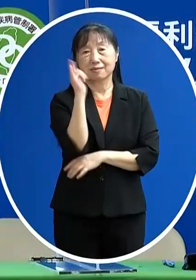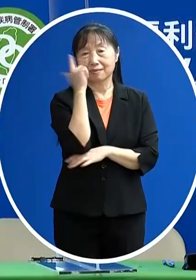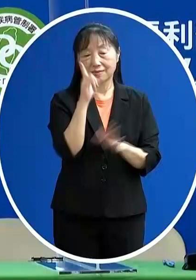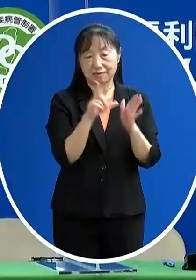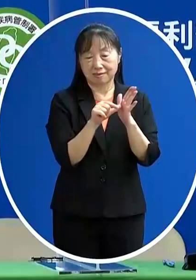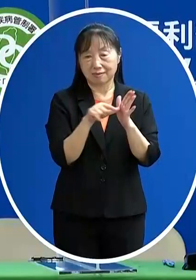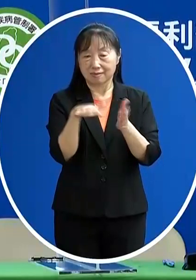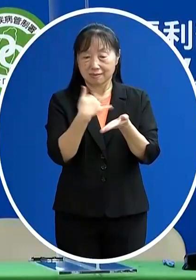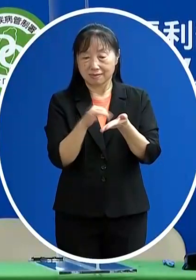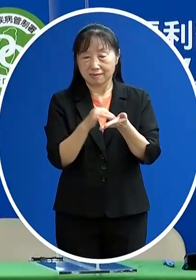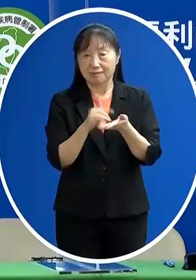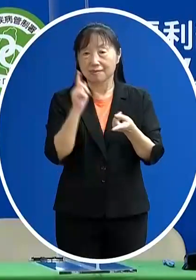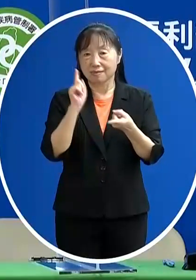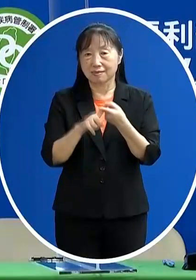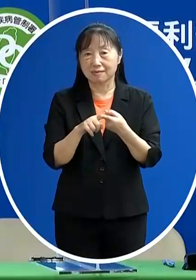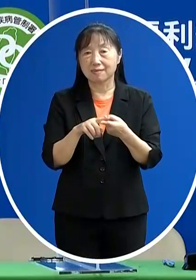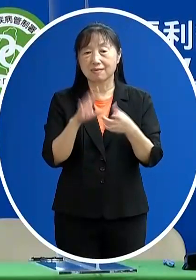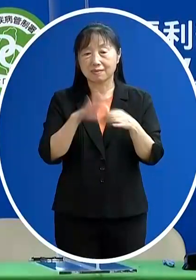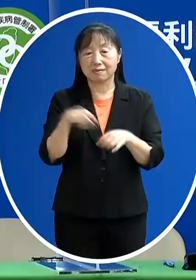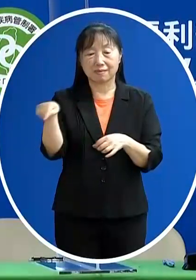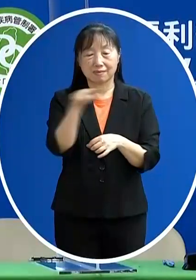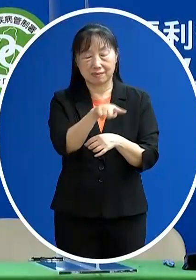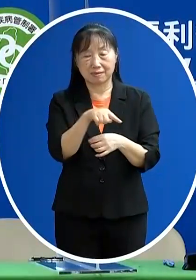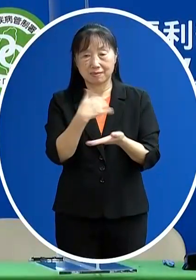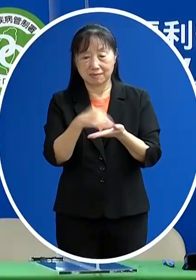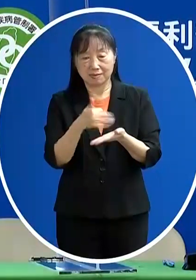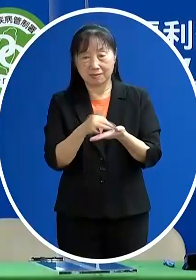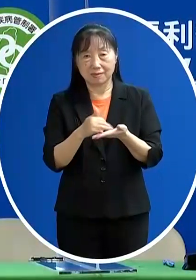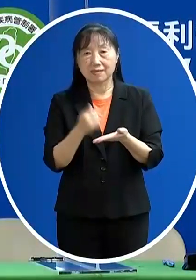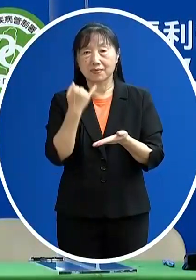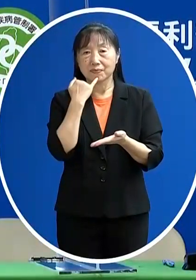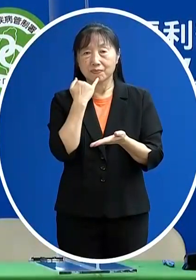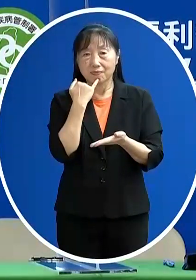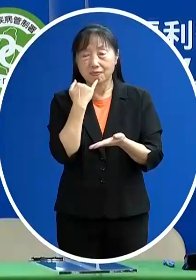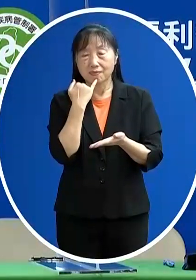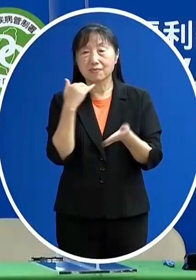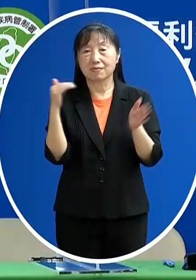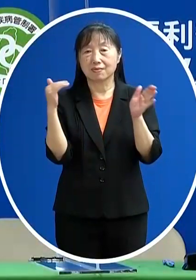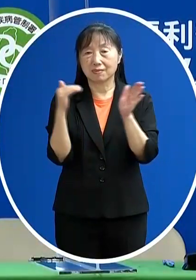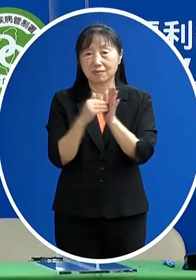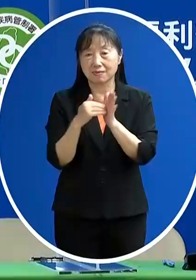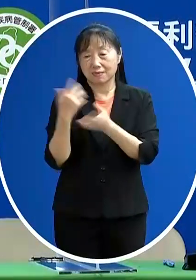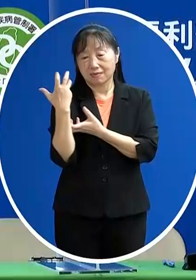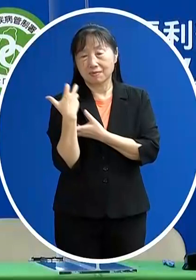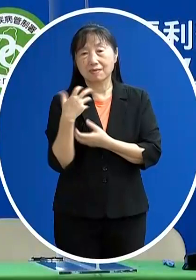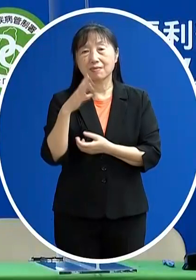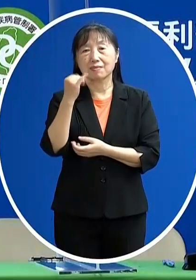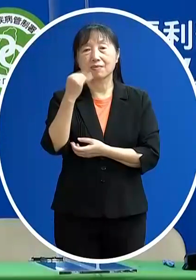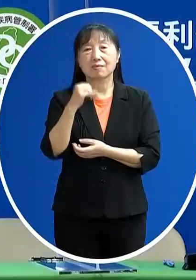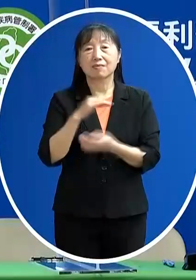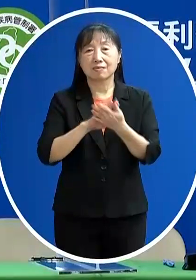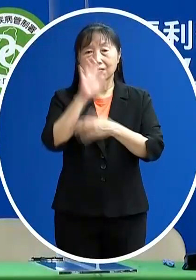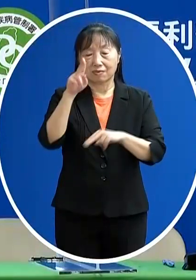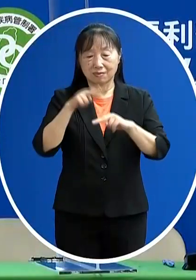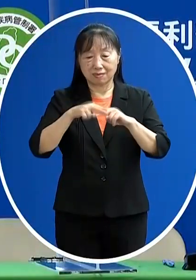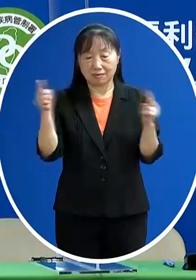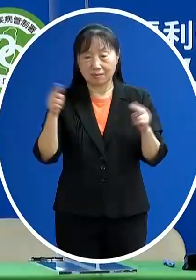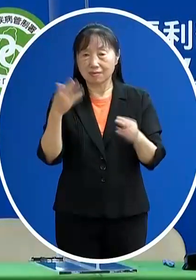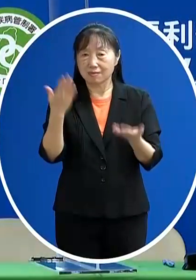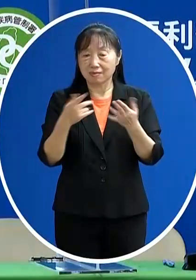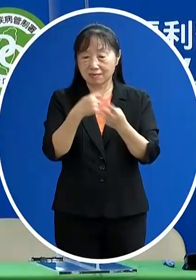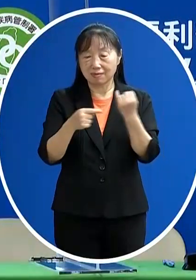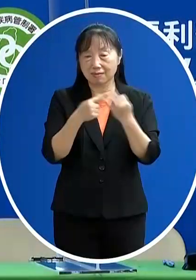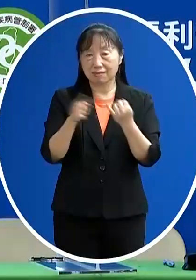這兩個情況之下它的量能能夠到多少那作為我們未來假設有要開放的一個參考